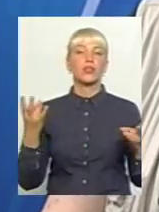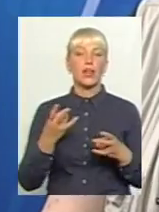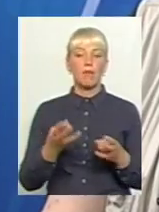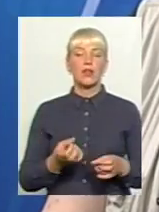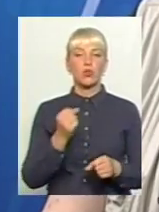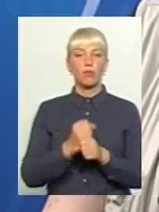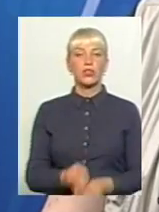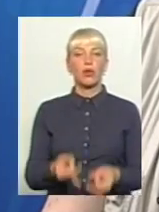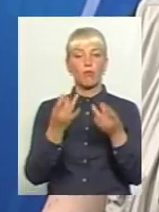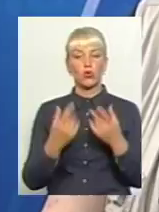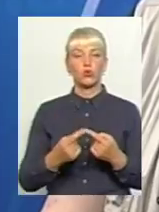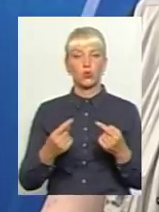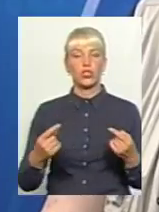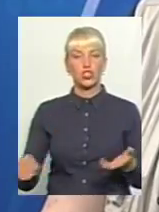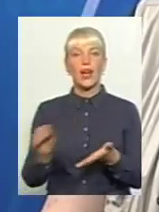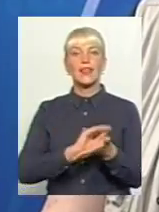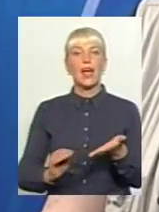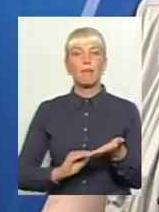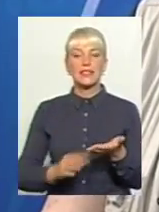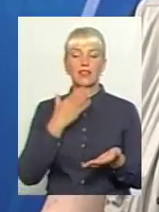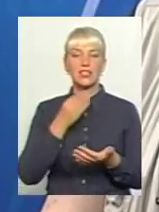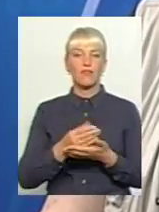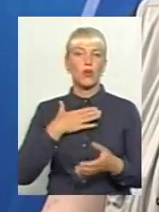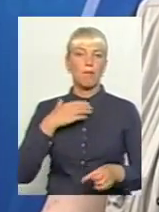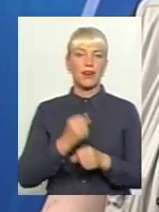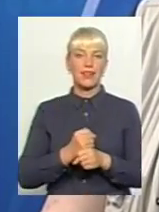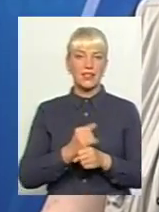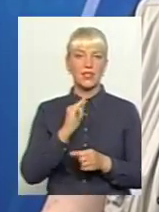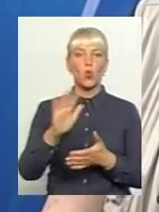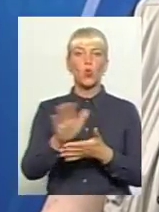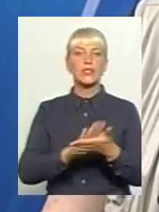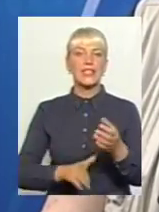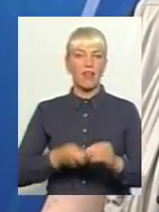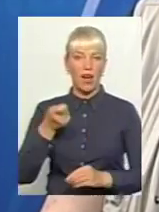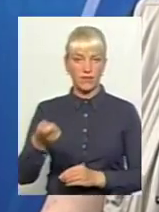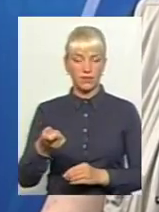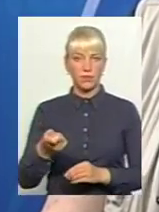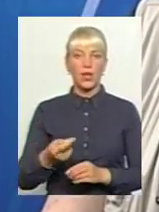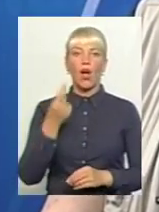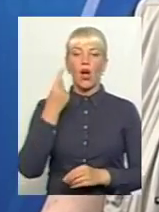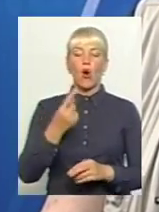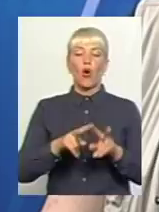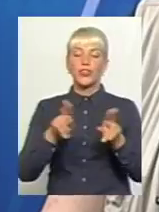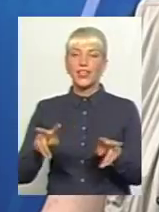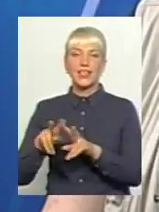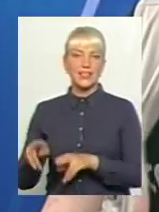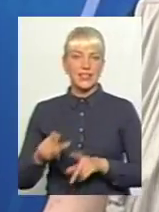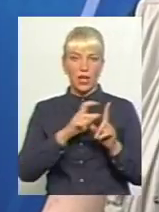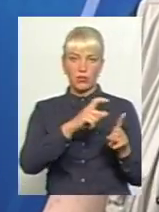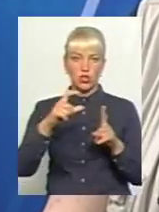просту речу. Написати свої претензії в заяві. А одні ті ж слова, коли вони,